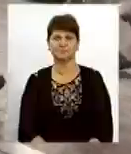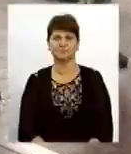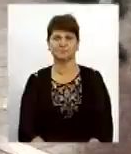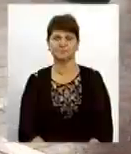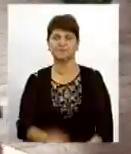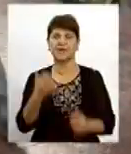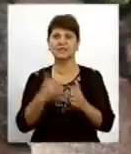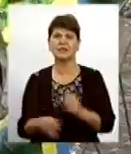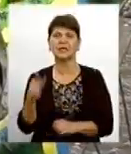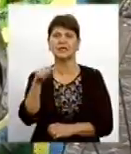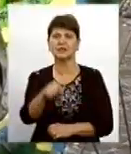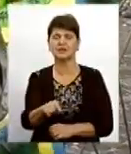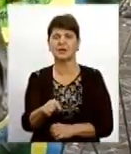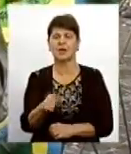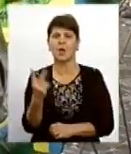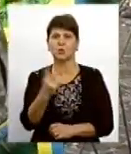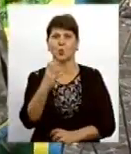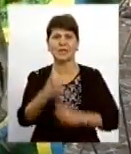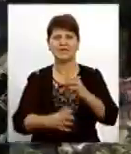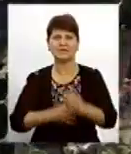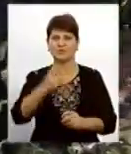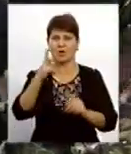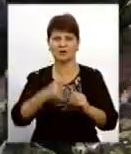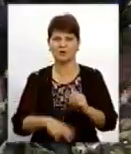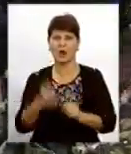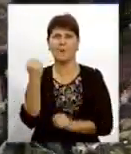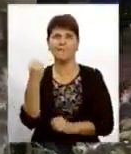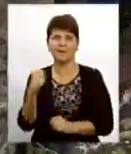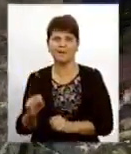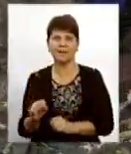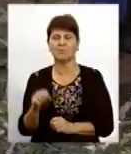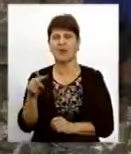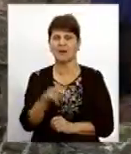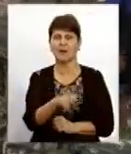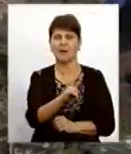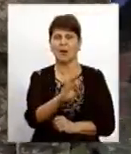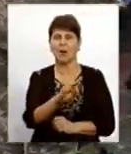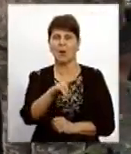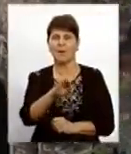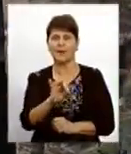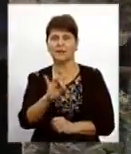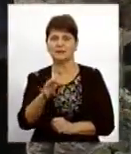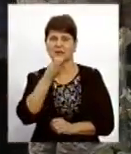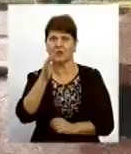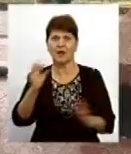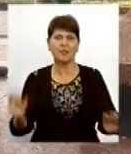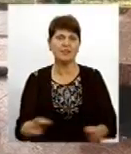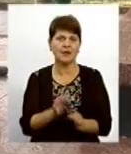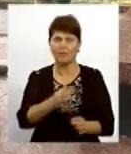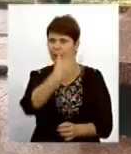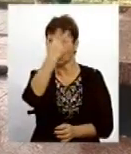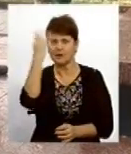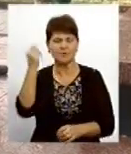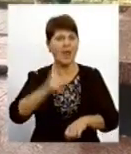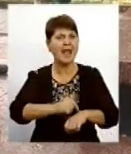Серед тих, завдяки кому Друга світова завершилася перемогою, і Леонід Коперський. Каже, ніколи не забуде